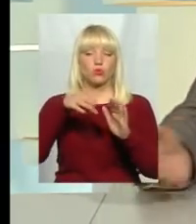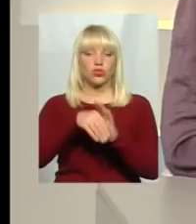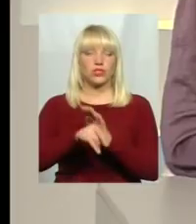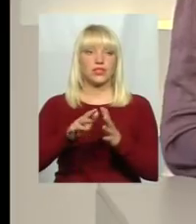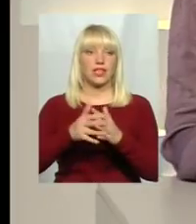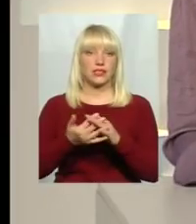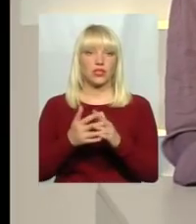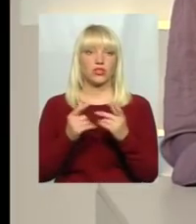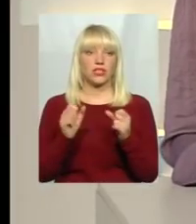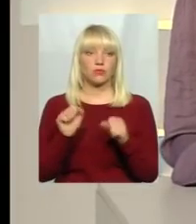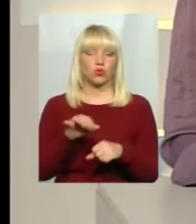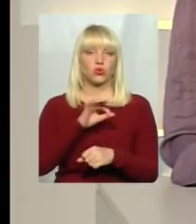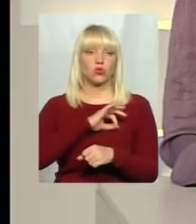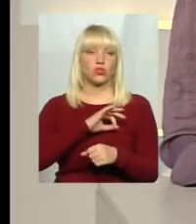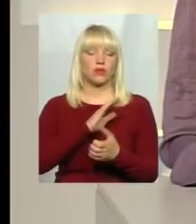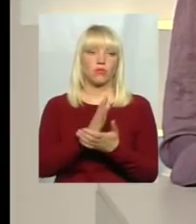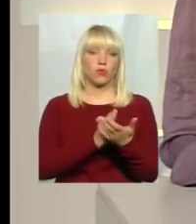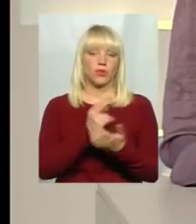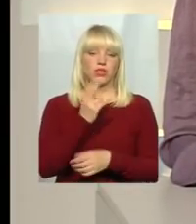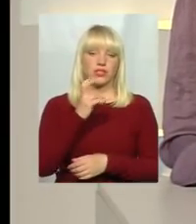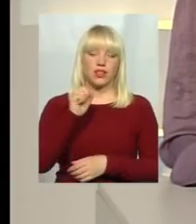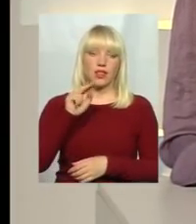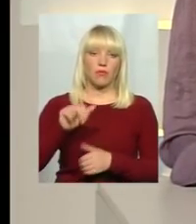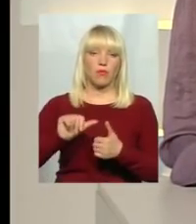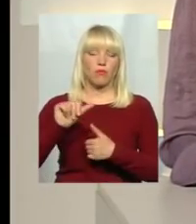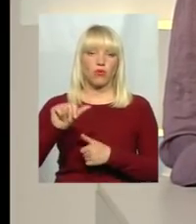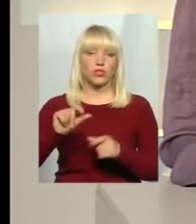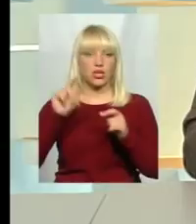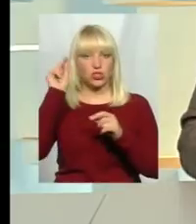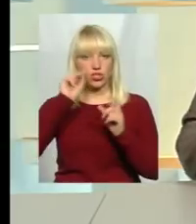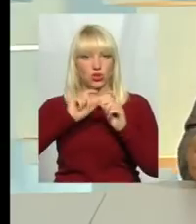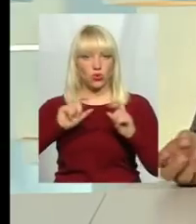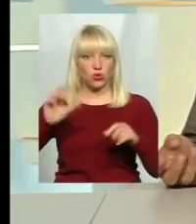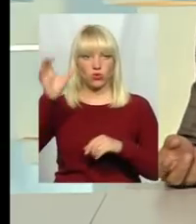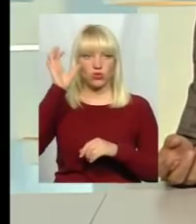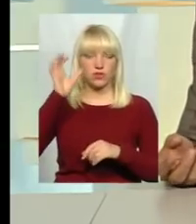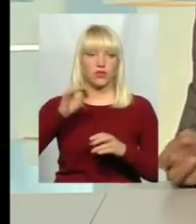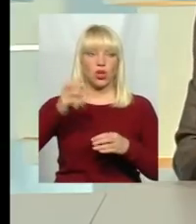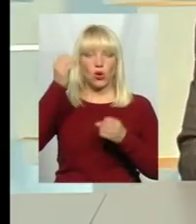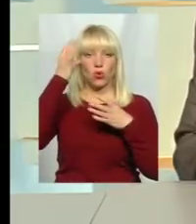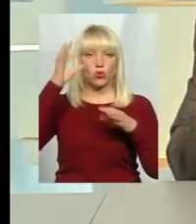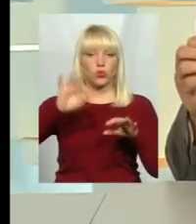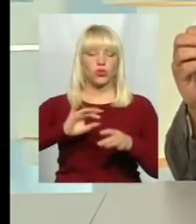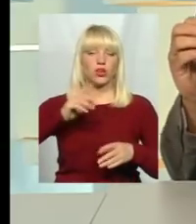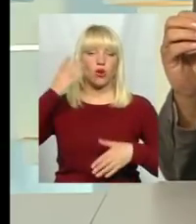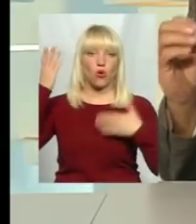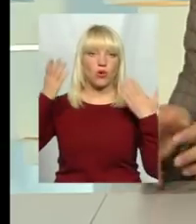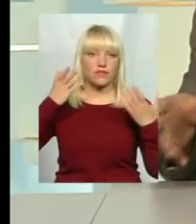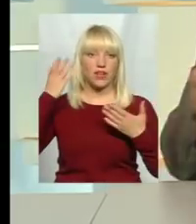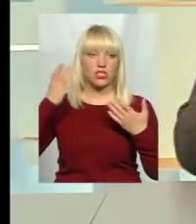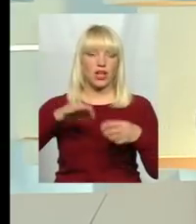зможуть користуватися послугами ЦНАПа, позашкільної освіти, дошкільної освіти, я не знаю, культурно-розважальних, мистецьких,